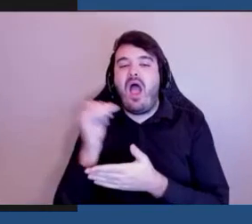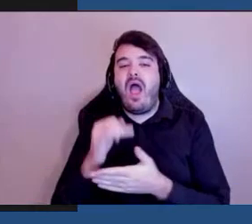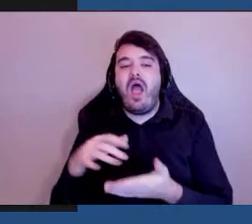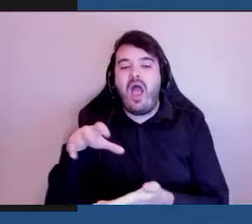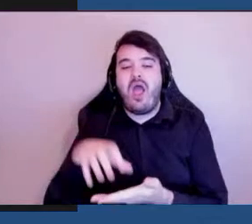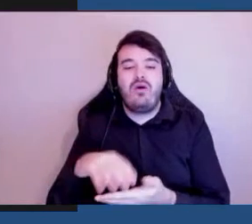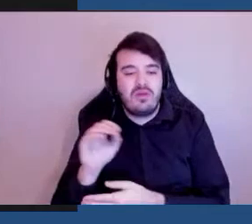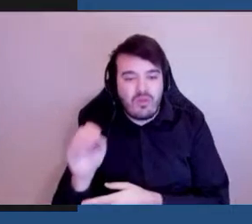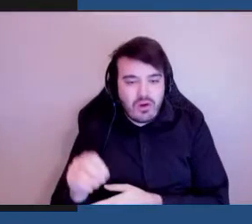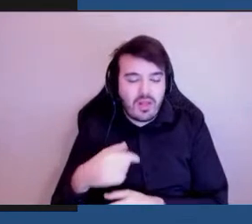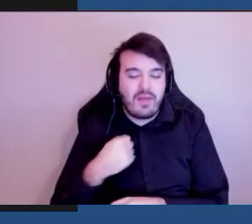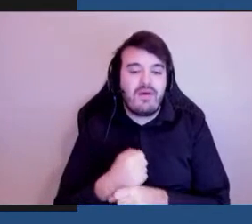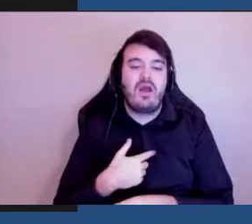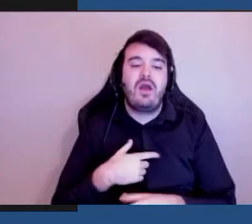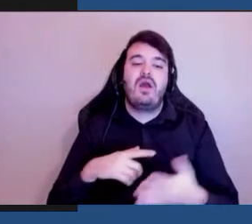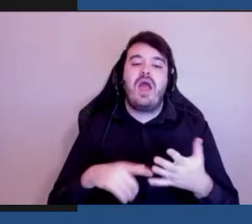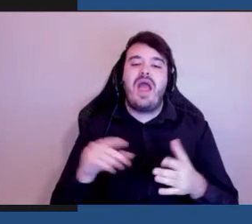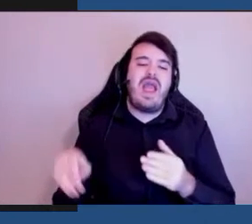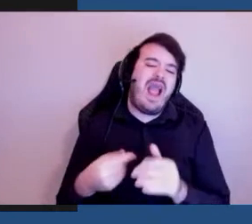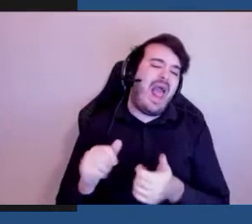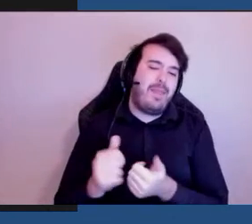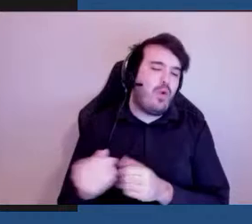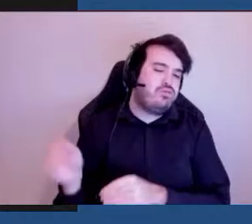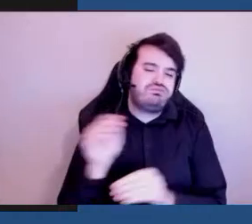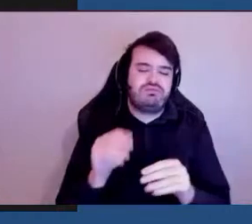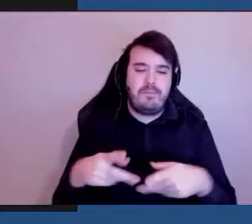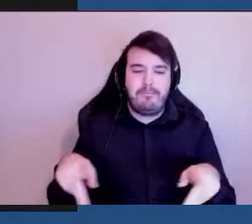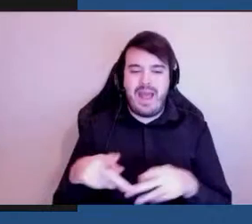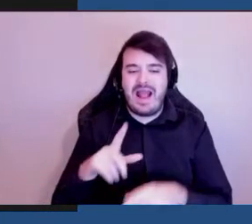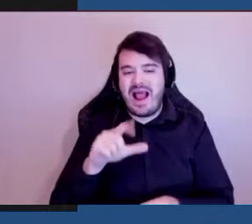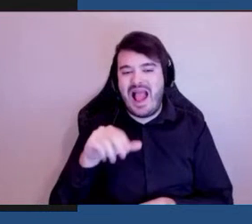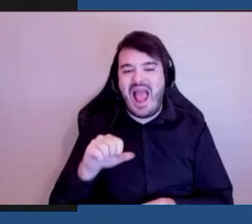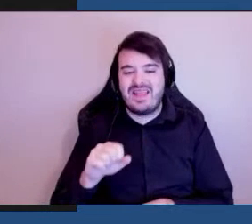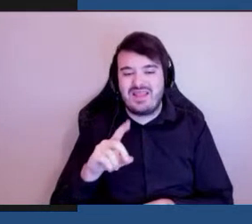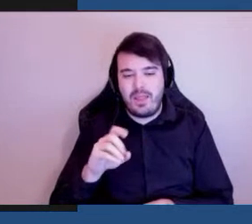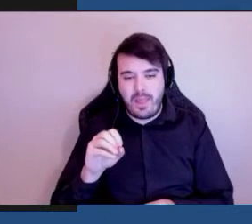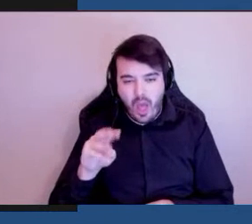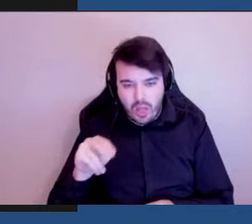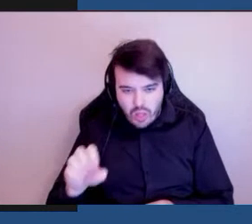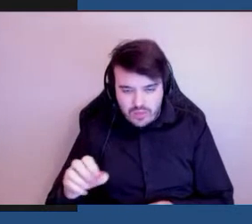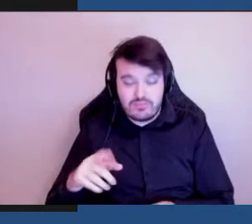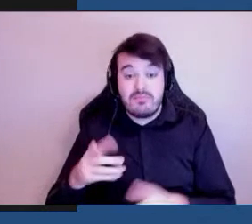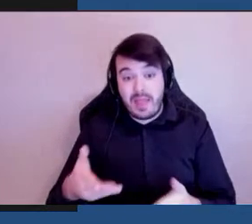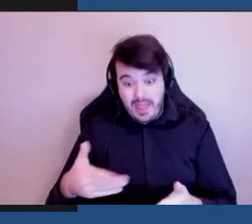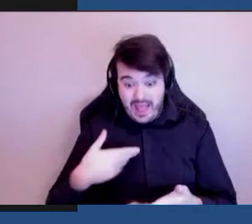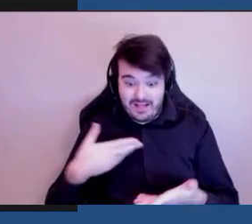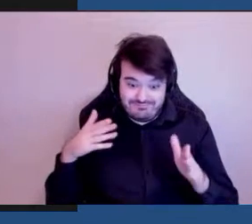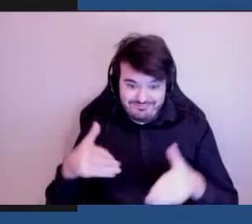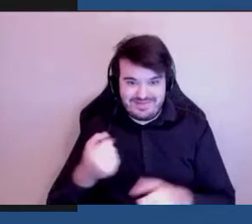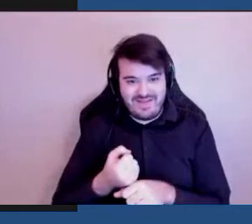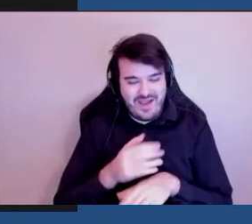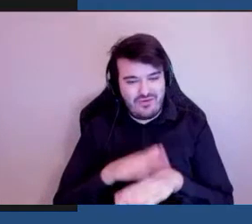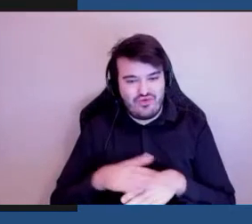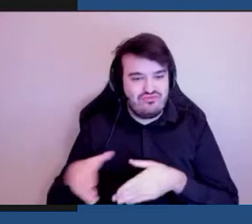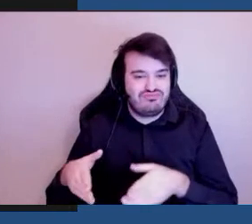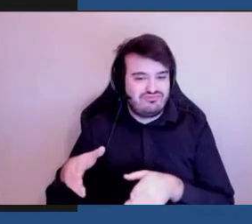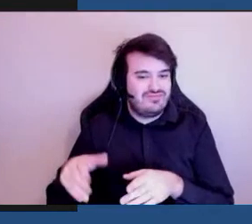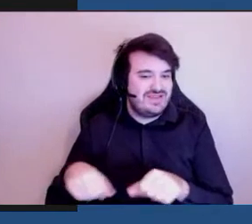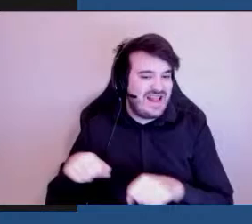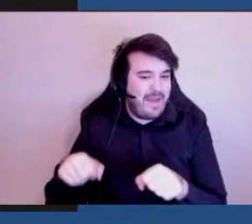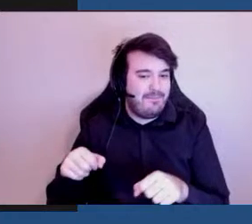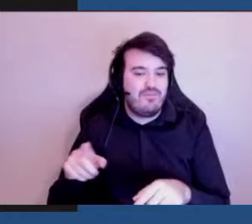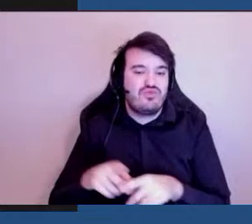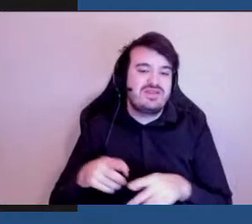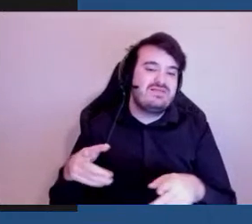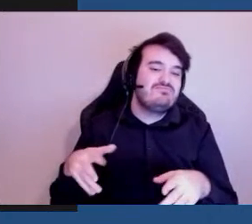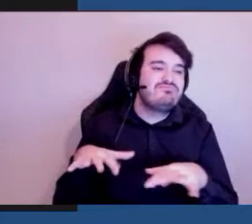le réaménagement du parc Lansdown et maintenant, je travaille sur les installations cyclables, les emprises publiques et je dois vous dire que jusque